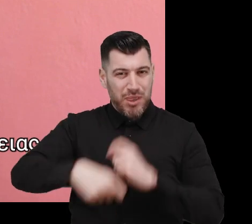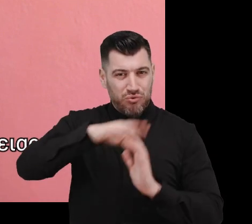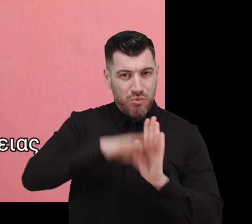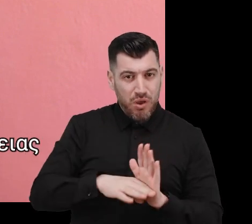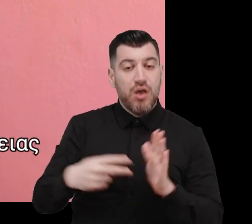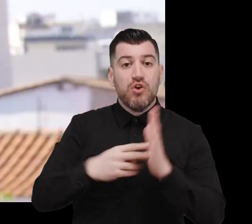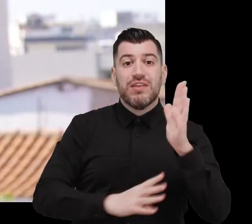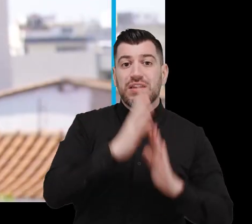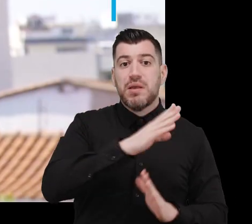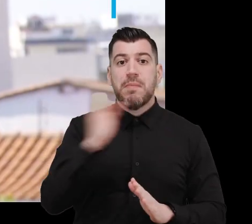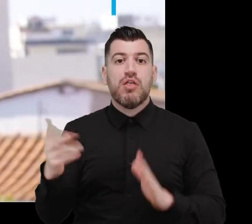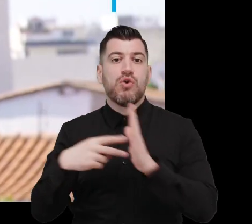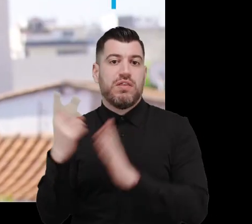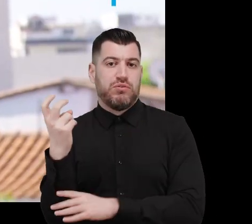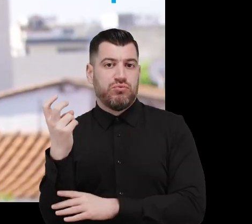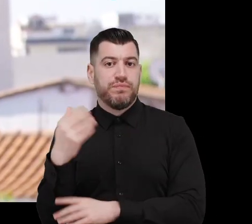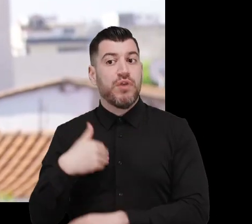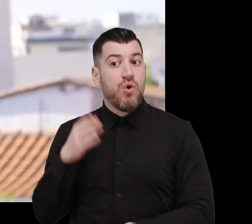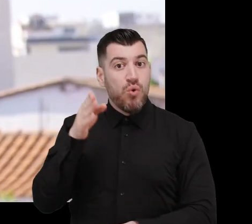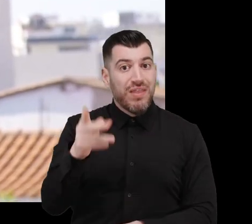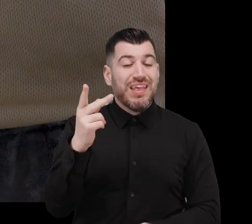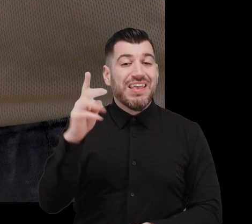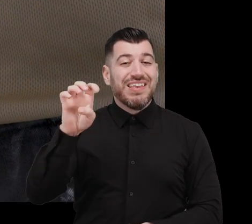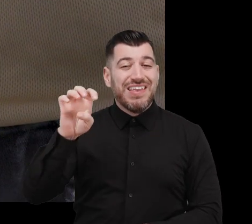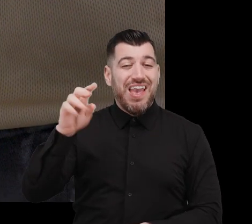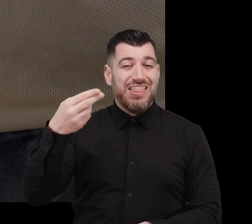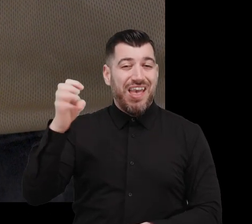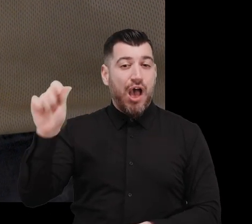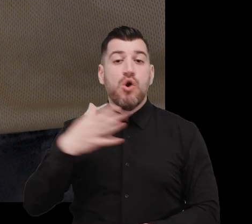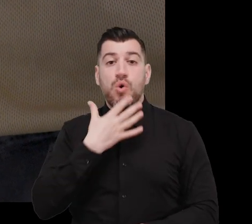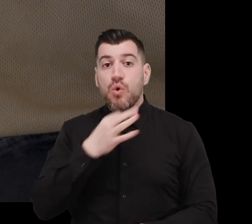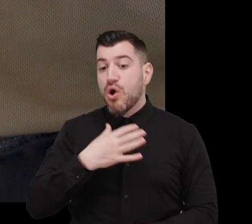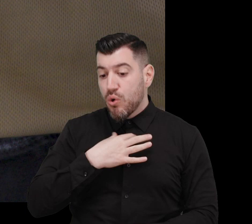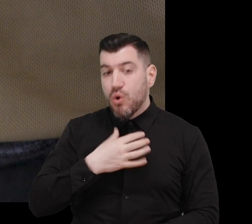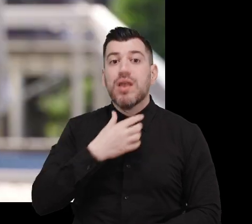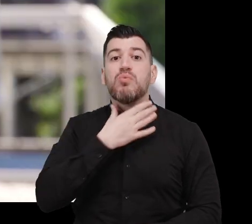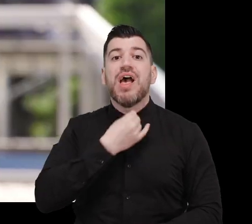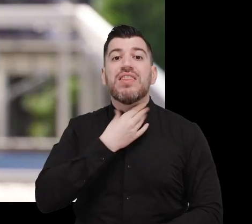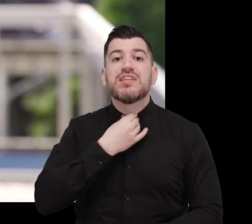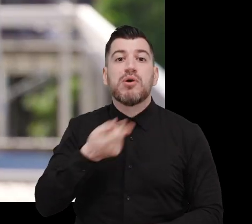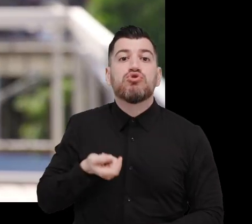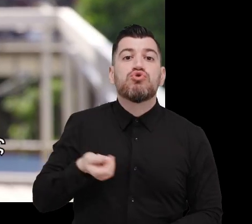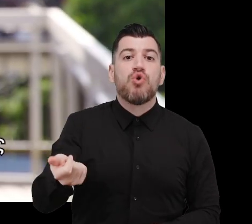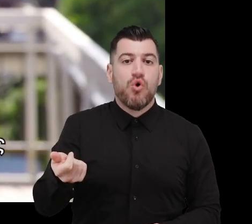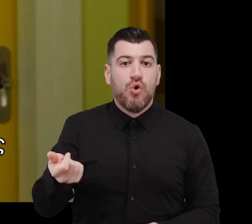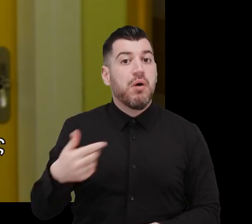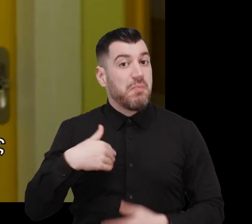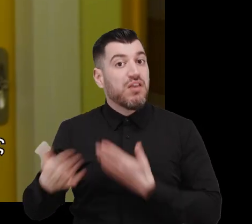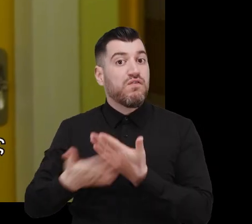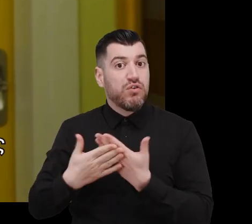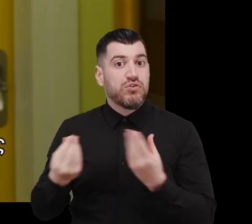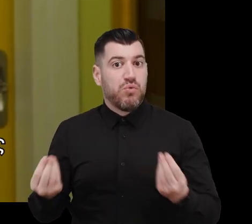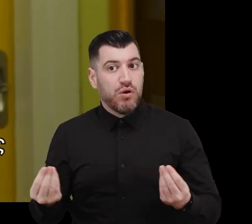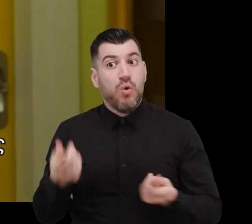-2020. Έχω έρθει στο ΚΕΘΕΑ γιατί ήμουν εθισμένος στον τζόγο, με έχει βοηθήσει πάρα πολύ στην προσπάθεια που κάνω, υπάρχει μια